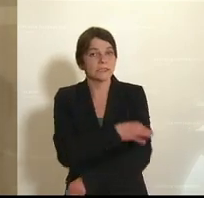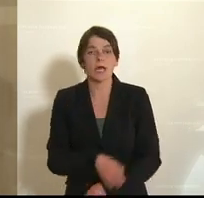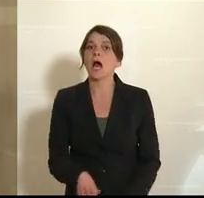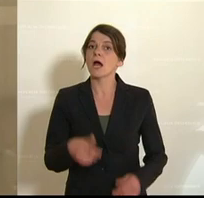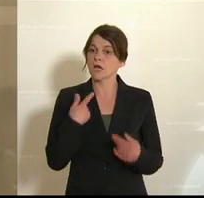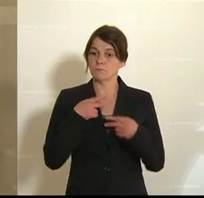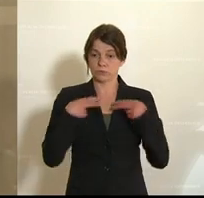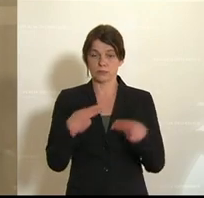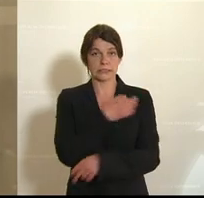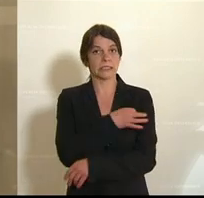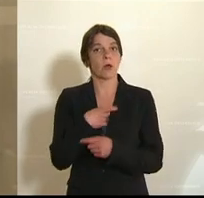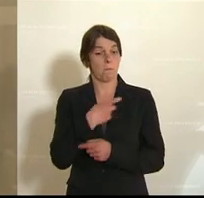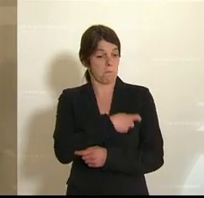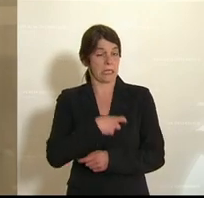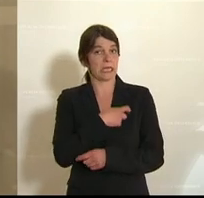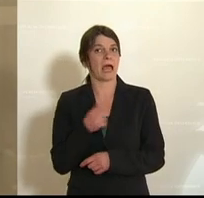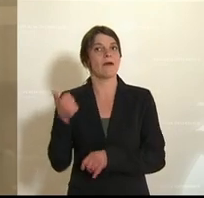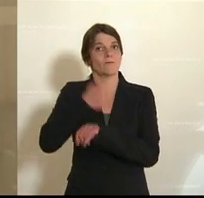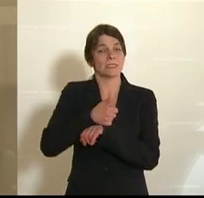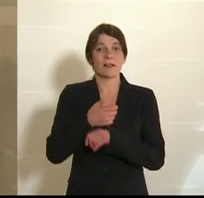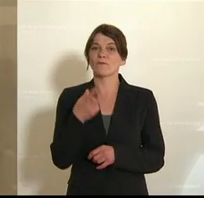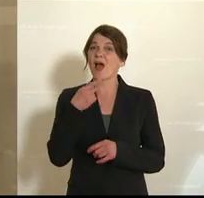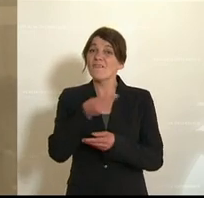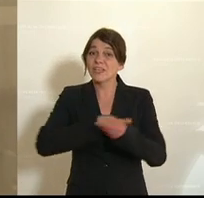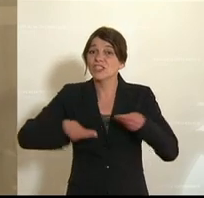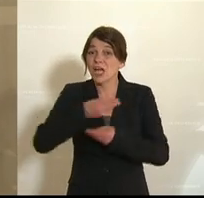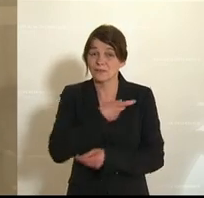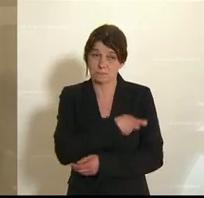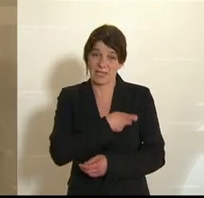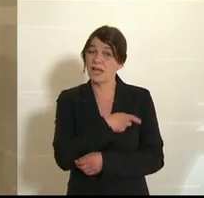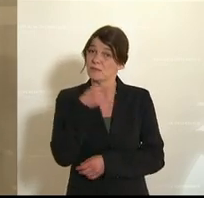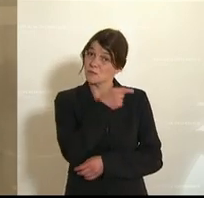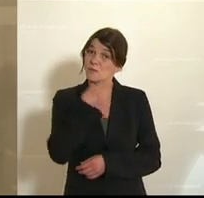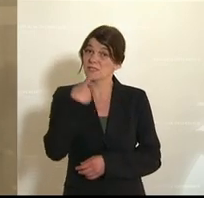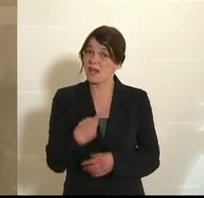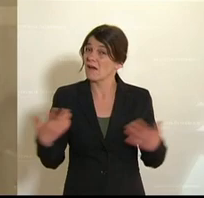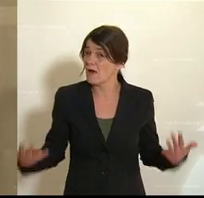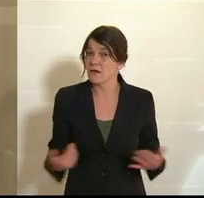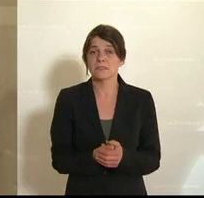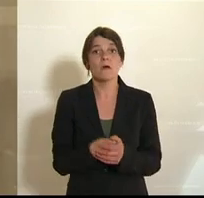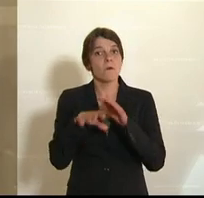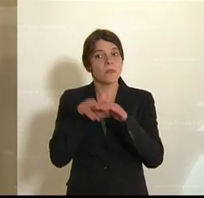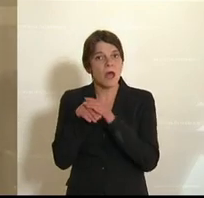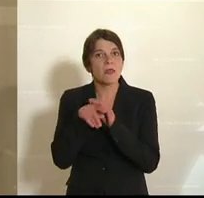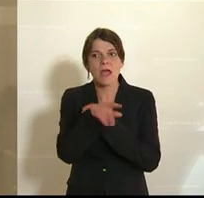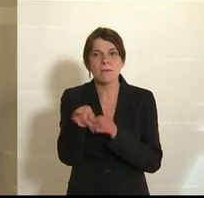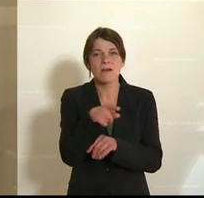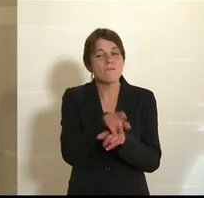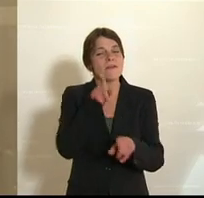Bundeskanzler und Parteivorsitzender einer angeblichen Wirtschaftspartei haben Sie die Unternehmer unter